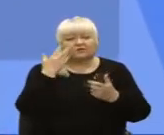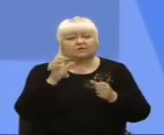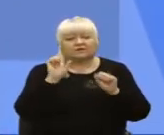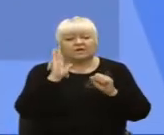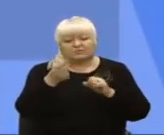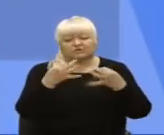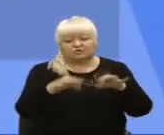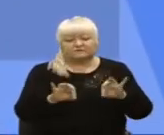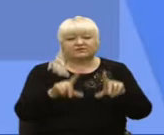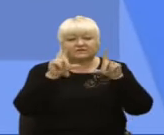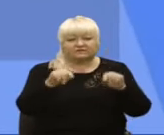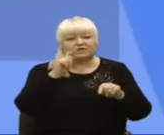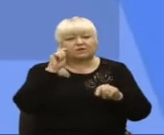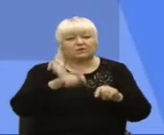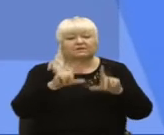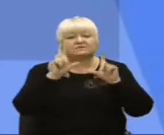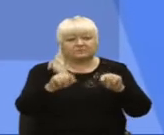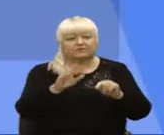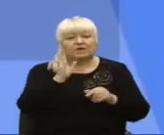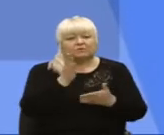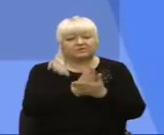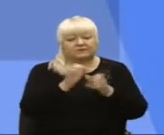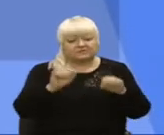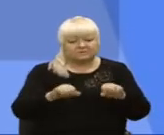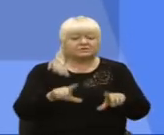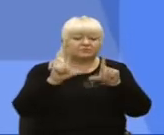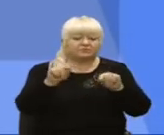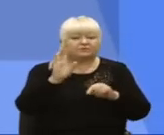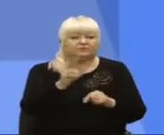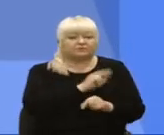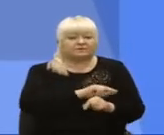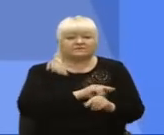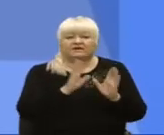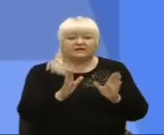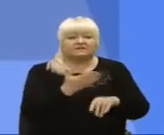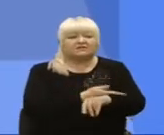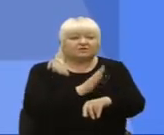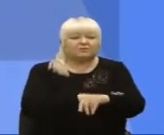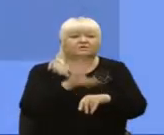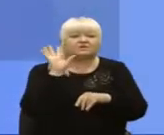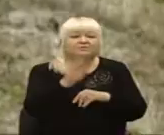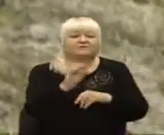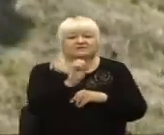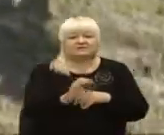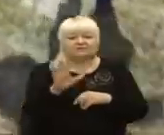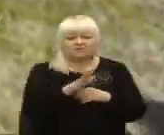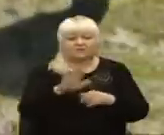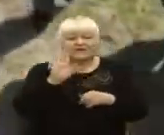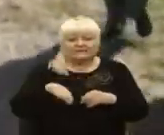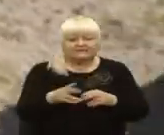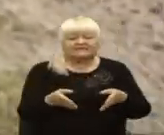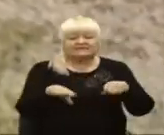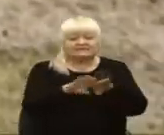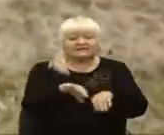українці поїдуть, нема проблем. Буде можливість виїжджати. Поїдуть, будуть працювати. І не тільки в Польщі, але й по цілій Європі. Після закриття